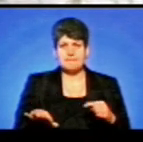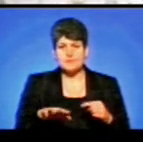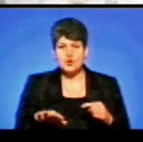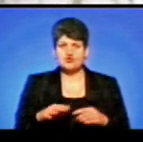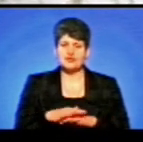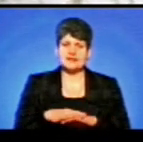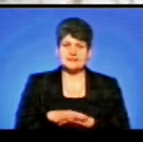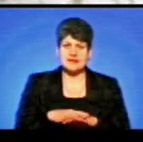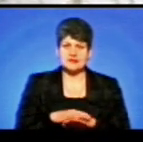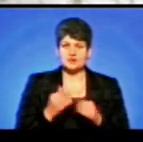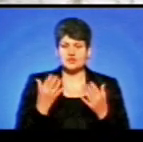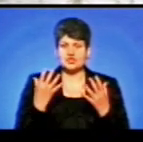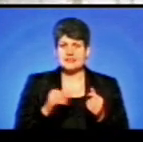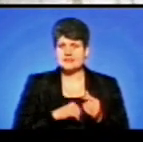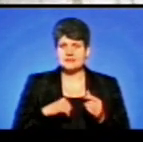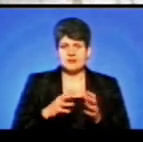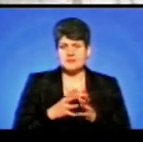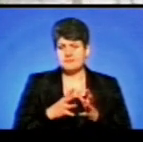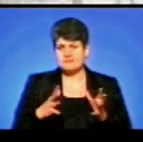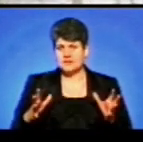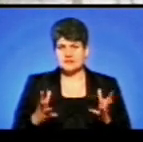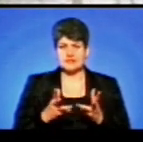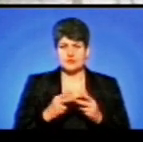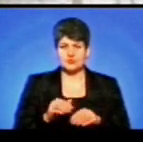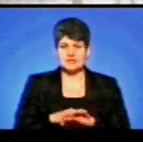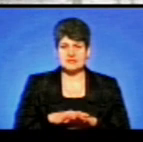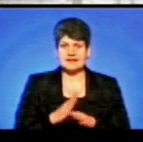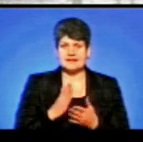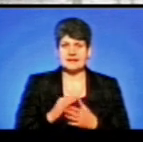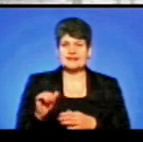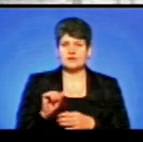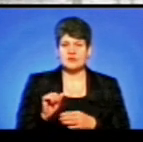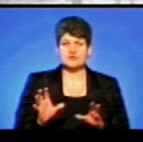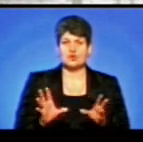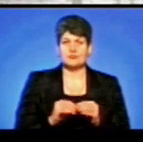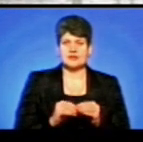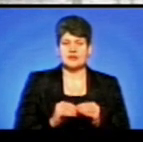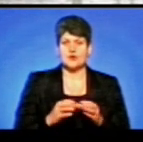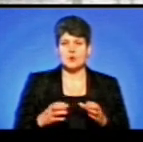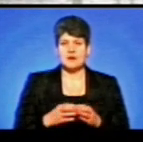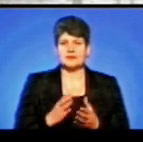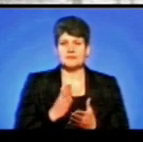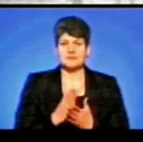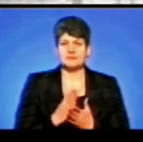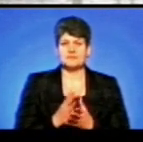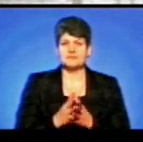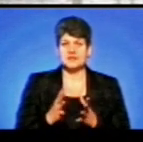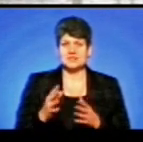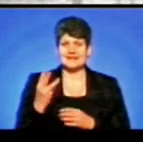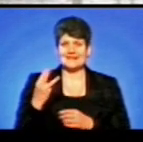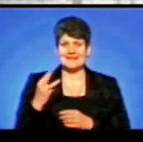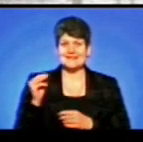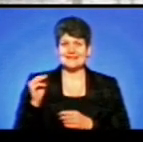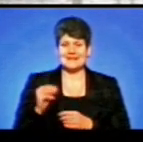так і за населення. На сьогоднішній найбільшими за чисельністю населення є Теробулянська об'єднана територіальна громада, яка нараховує понад 30